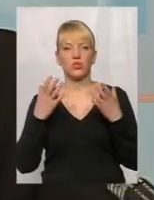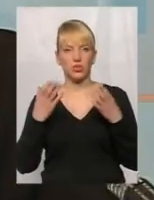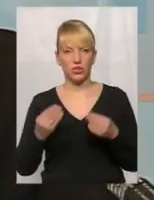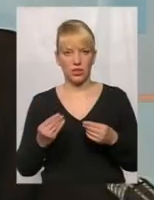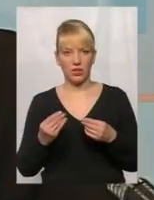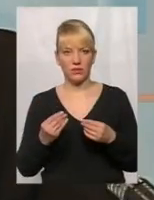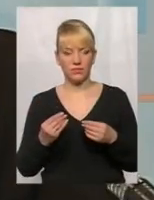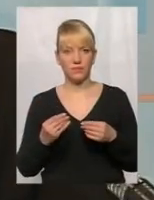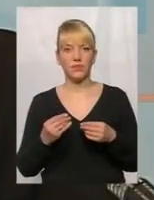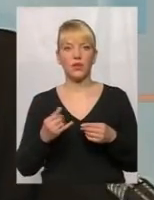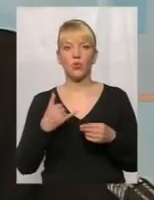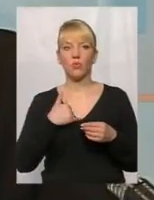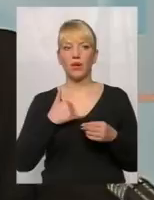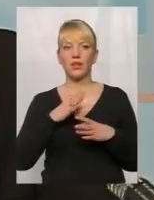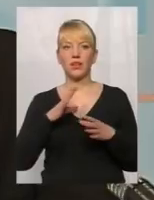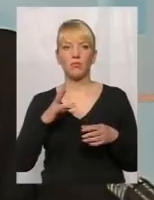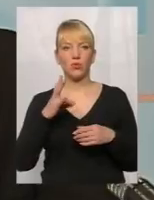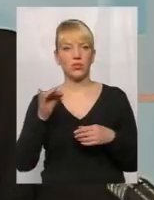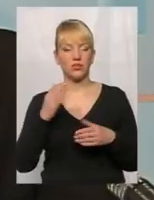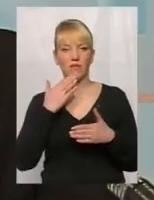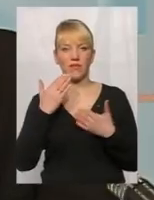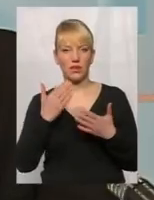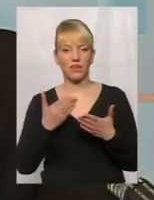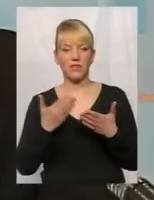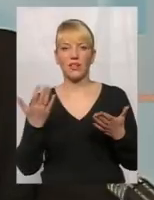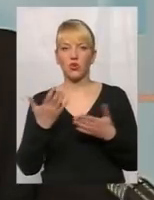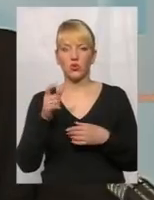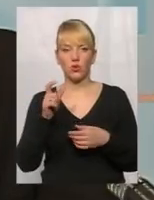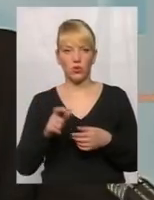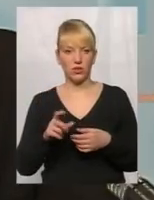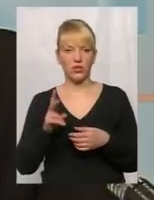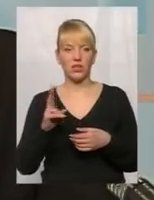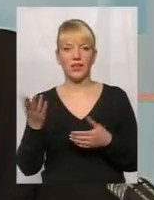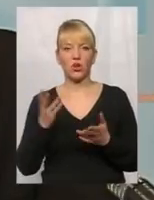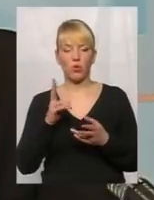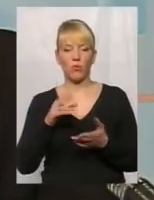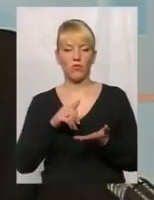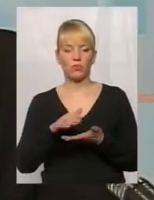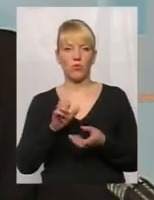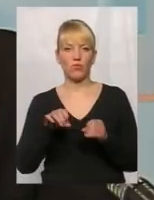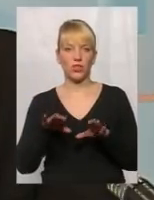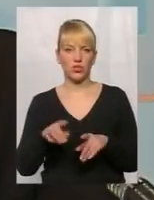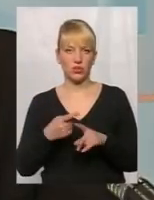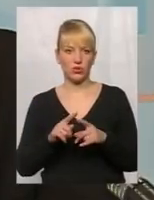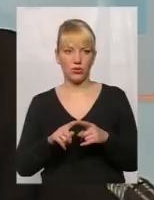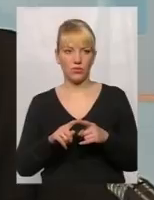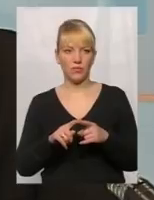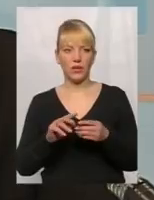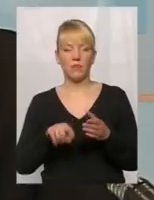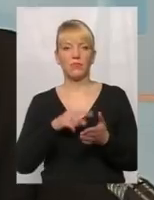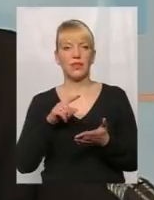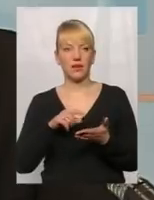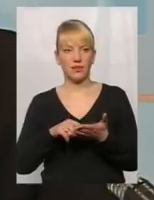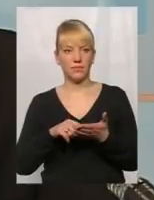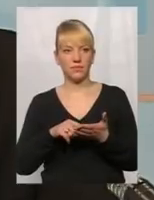в мене не було жодного звернення від якоїсь людини, які відмовили у вирішенні даного питання.